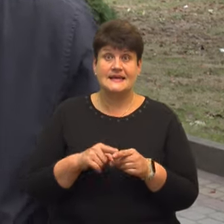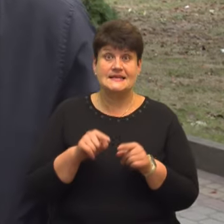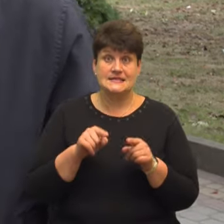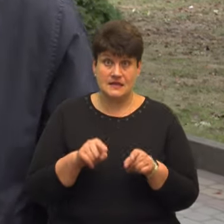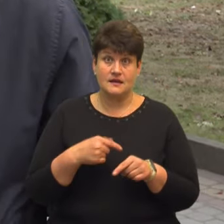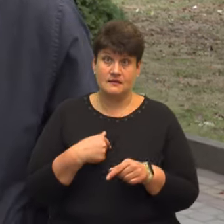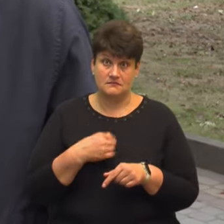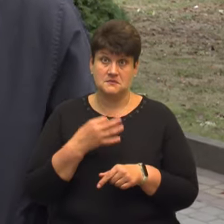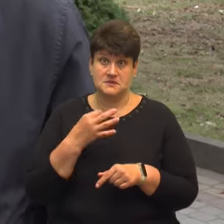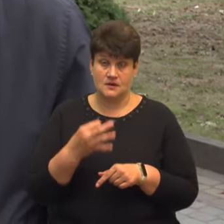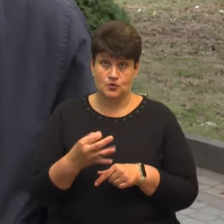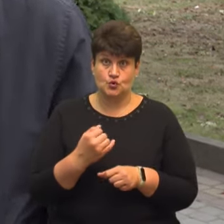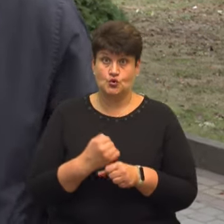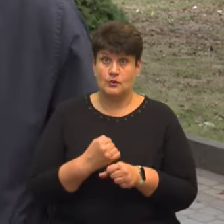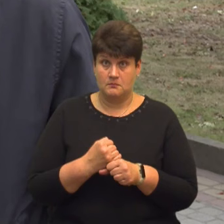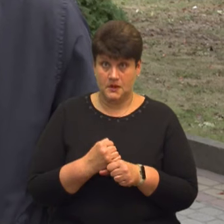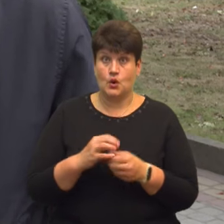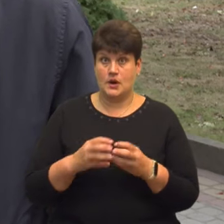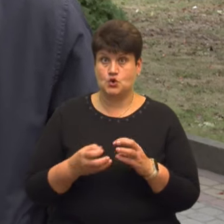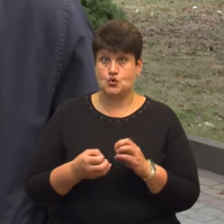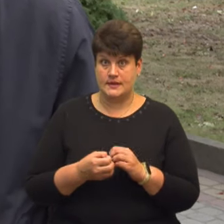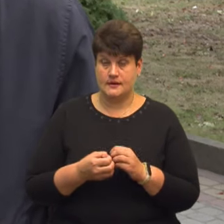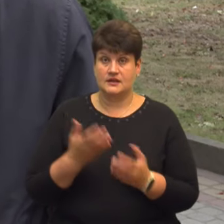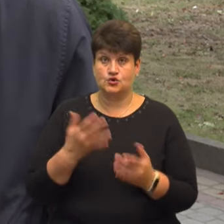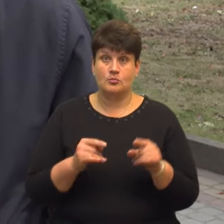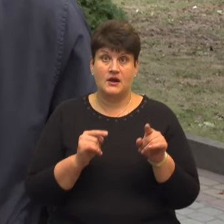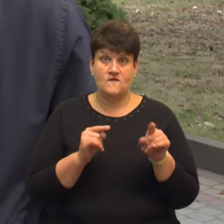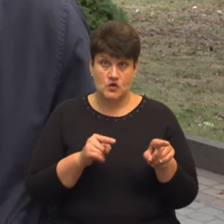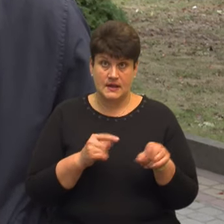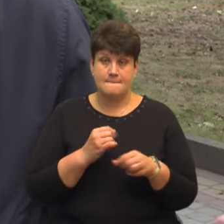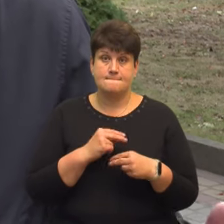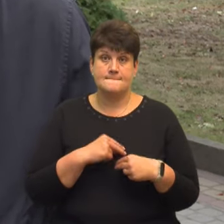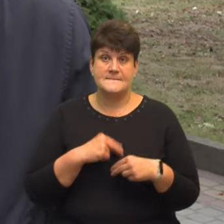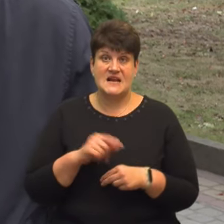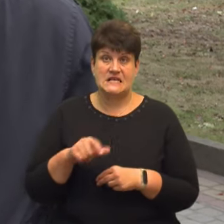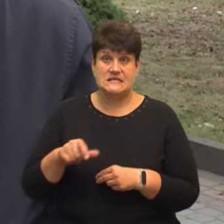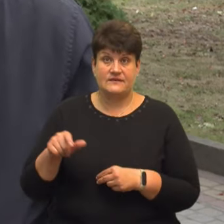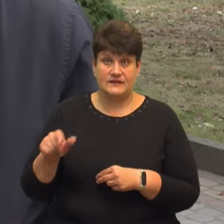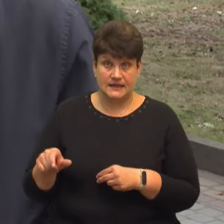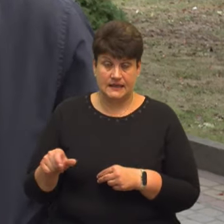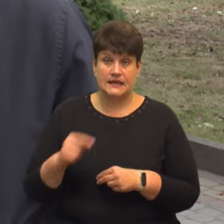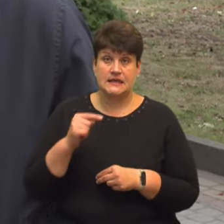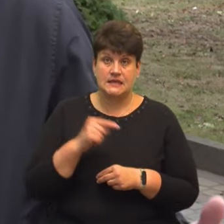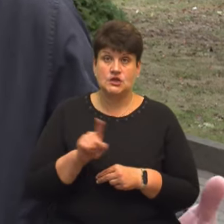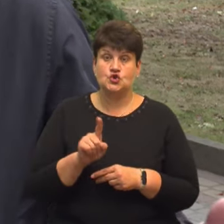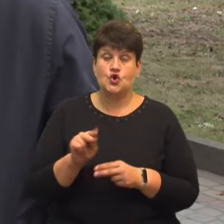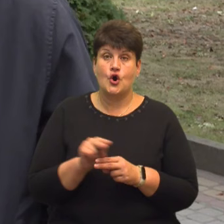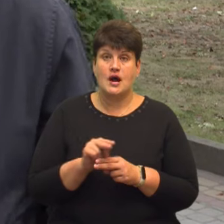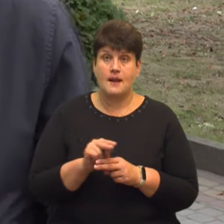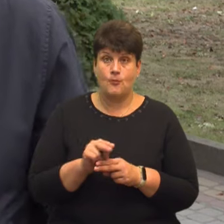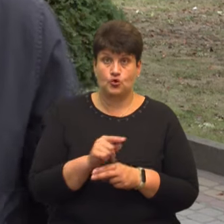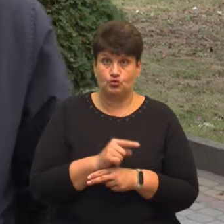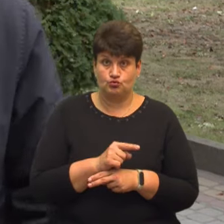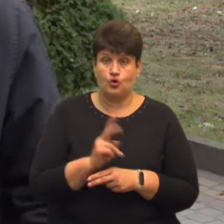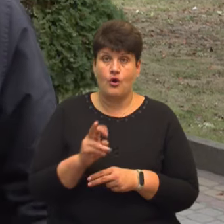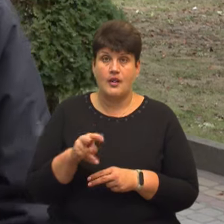вам скажу, що зробило такий певний результат. Якщо б вони, працівники, ті, що ремонтують той